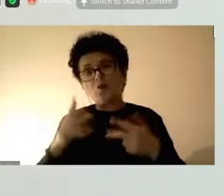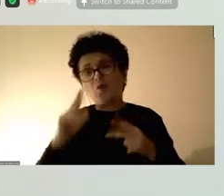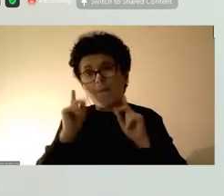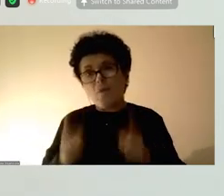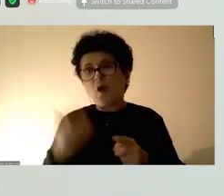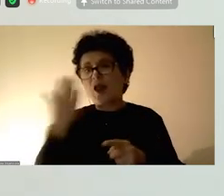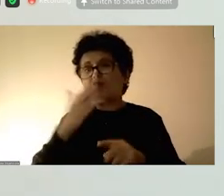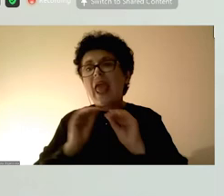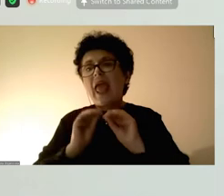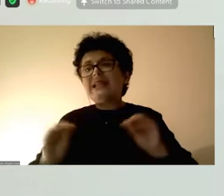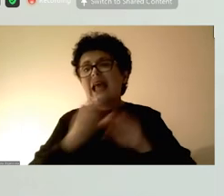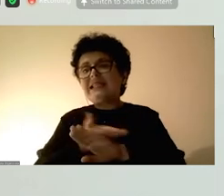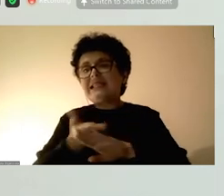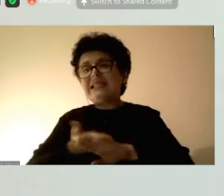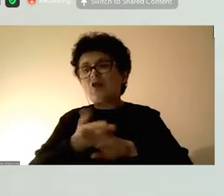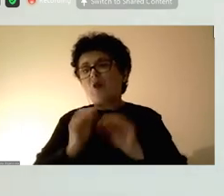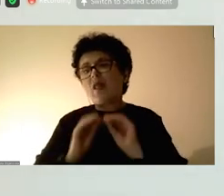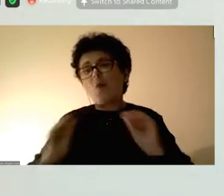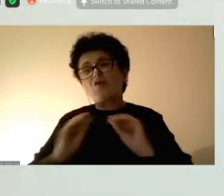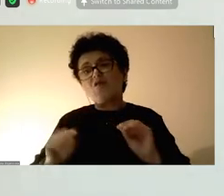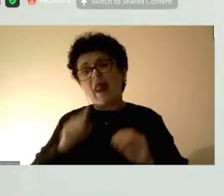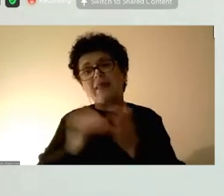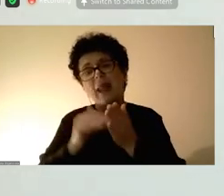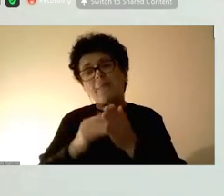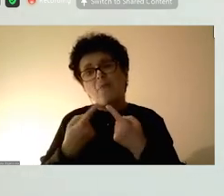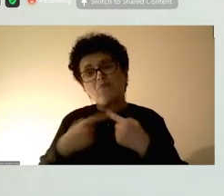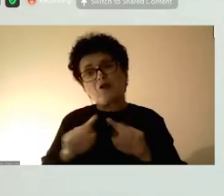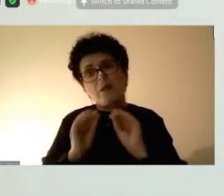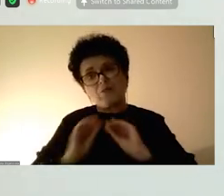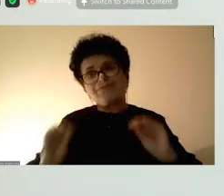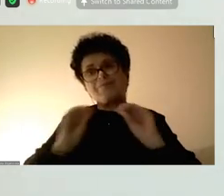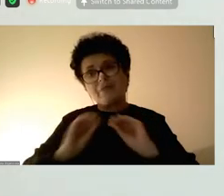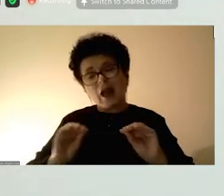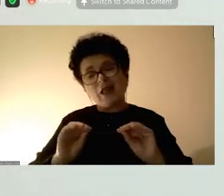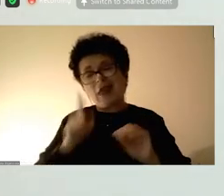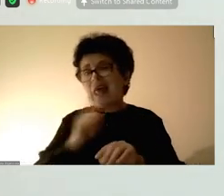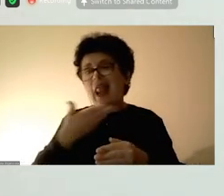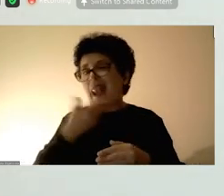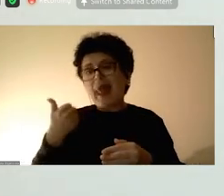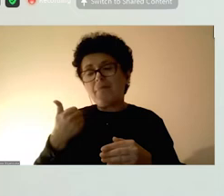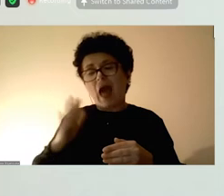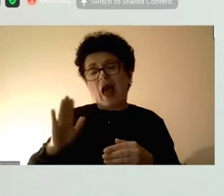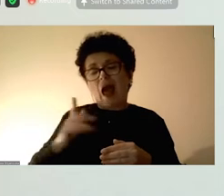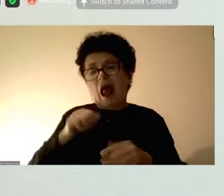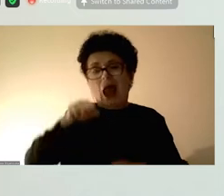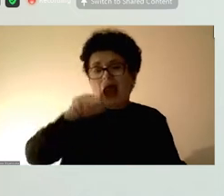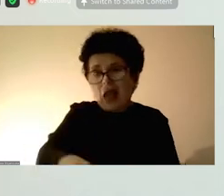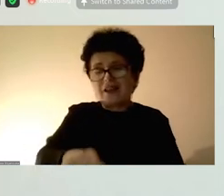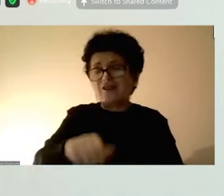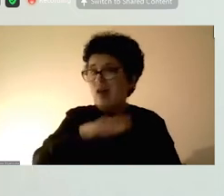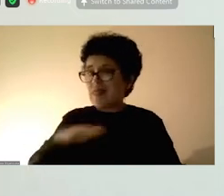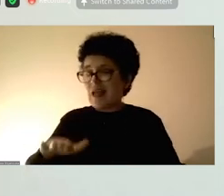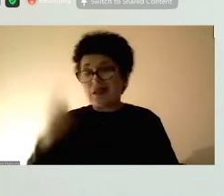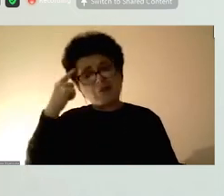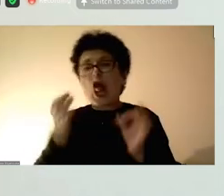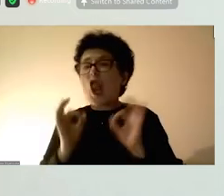преко кој се разбира како и посебна компонента ке го покрија и насилството, граѓанските аспекти, односно сите